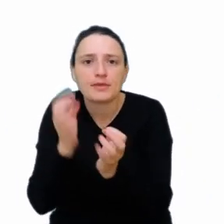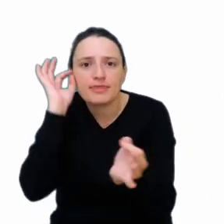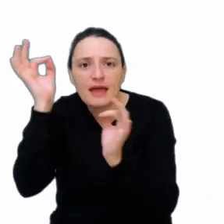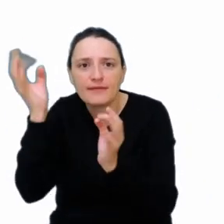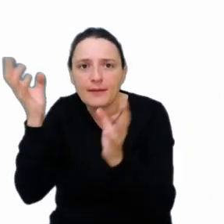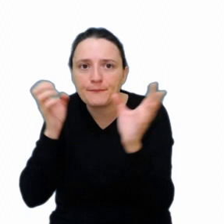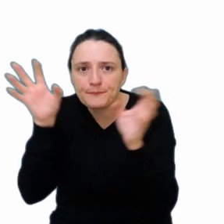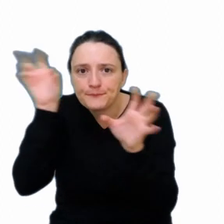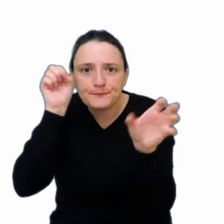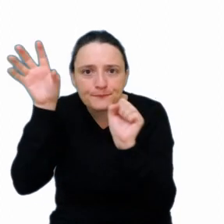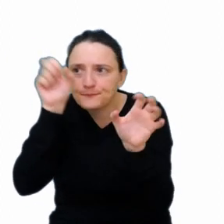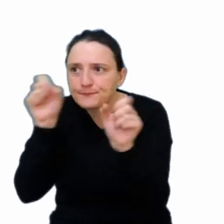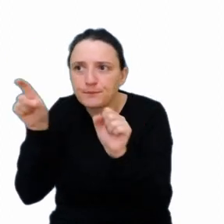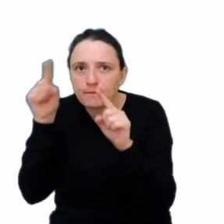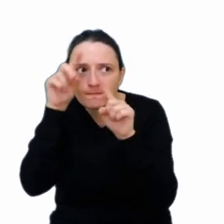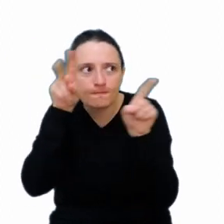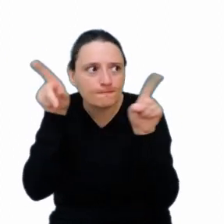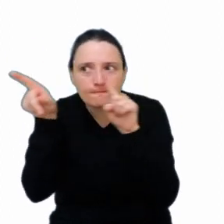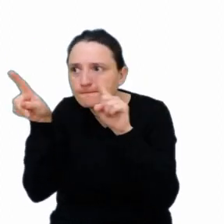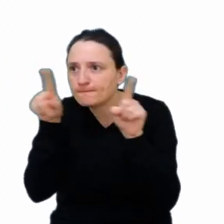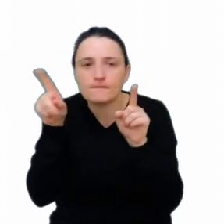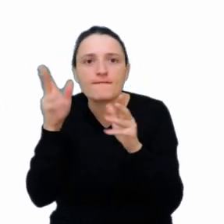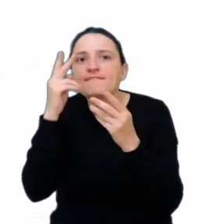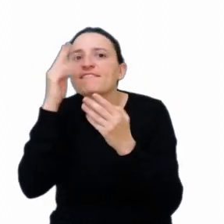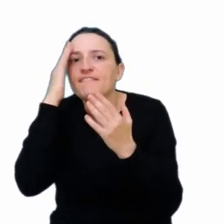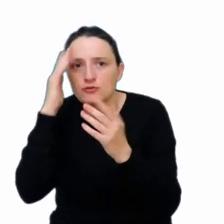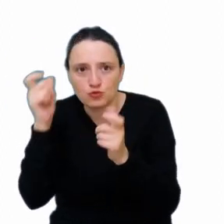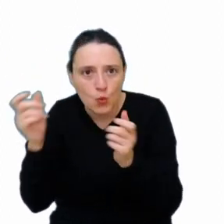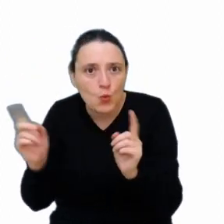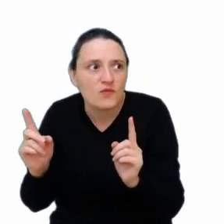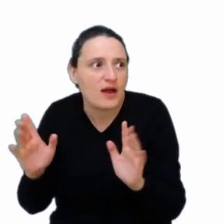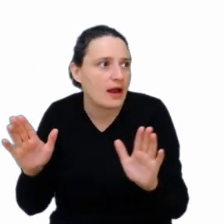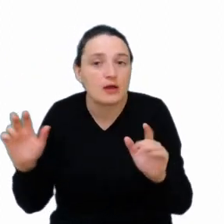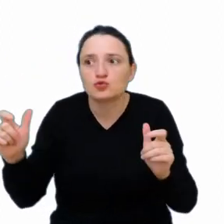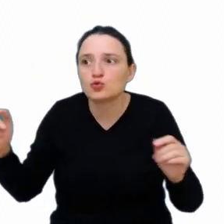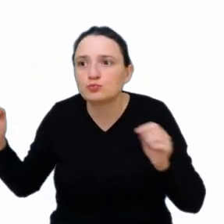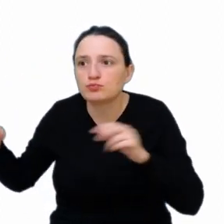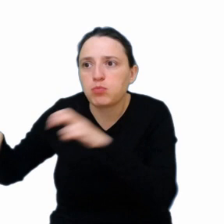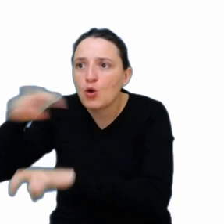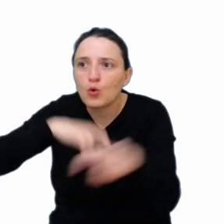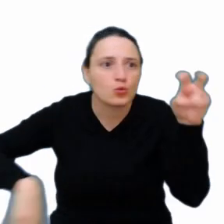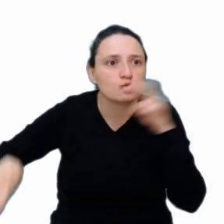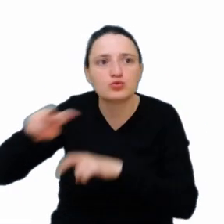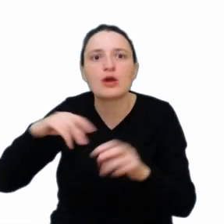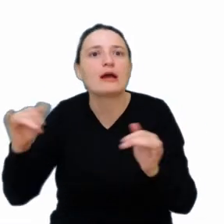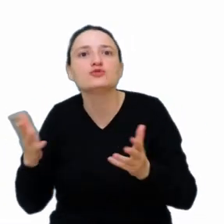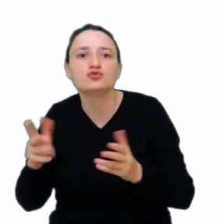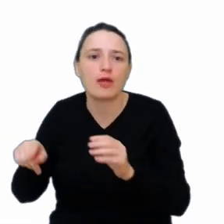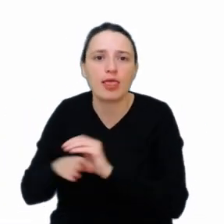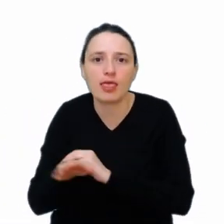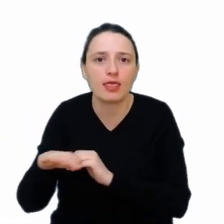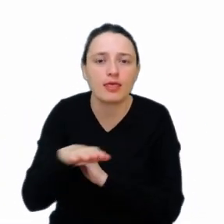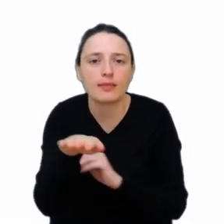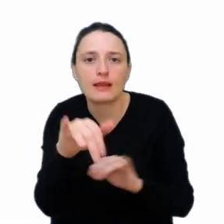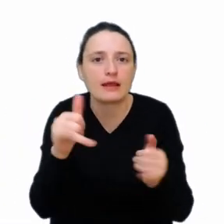wokół, wiedzą na co uważać, na obiekty, które są ruchome, obiekty nieruchome, wiedzą gdzie mają jechać, jaką